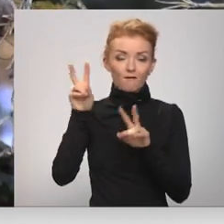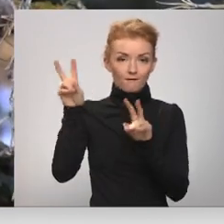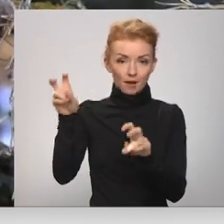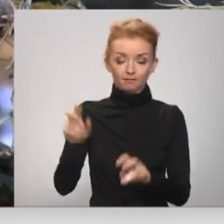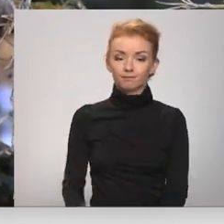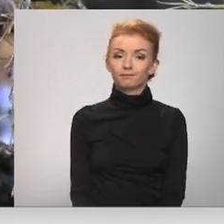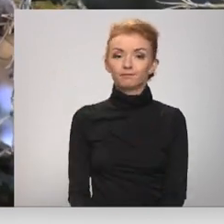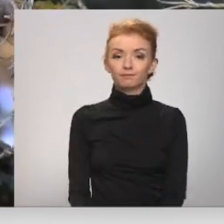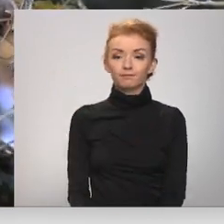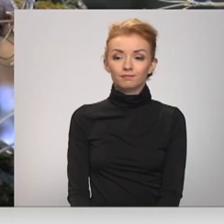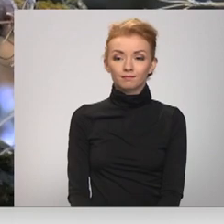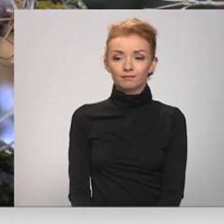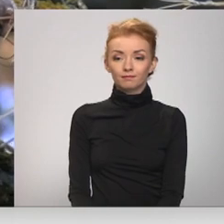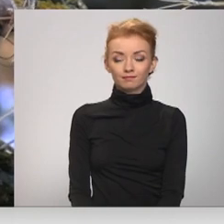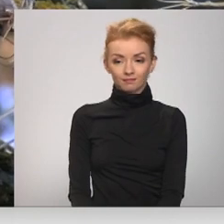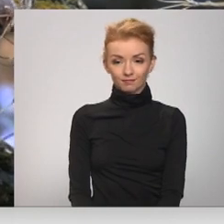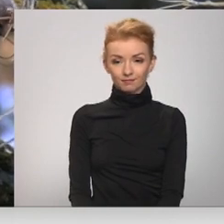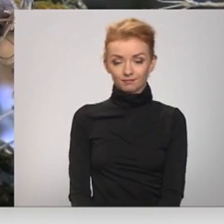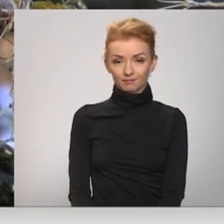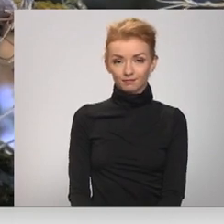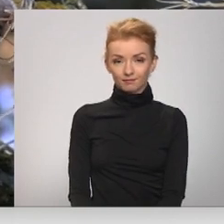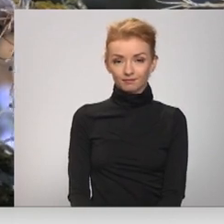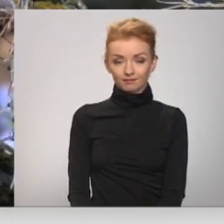Augstmas spruktā ar visgailums Andrejs Mažāns, Latgales regionālā televīzija.